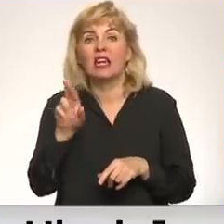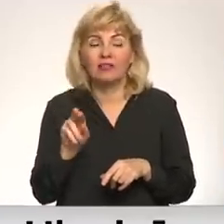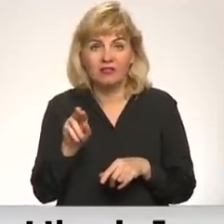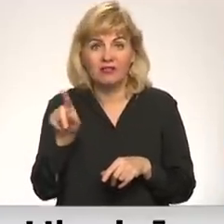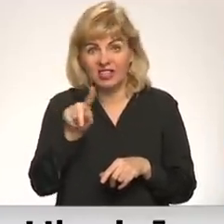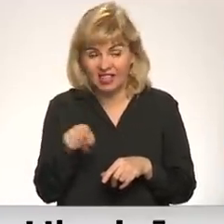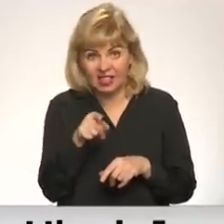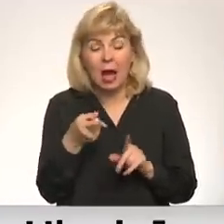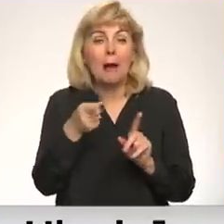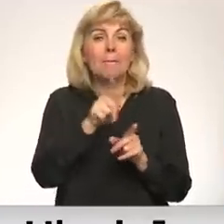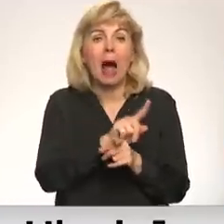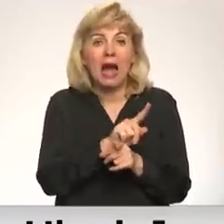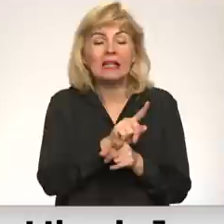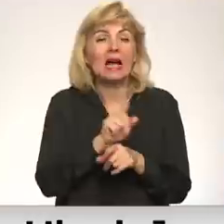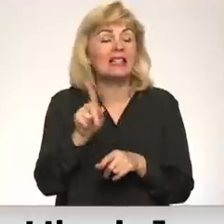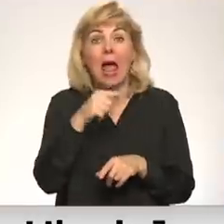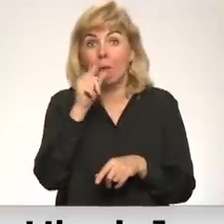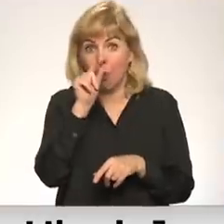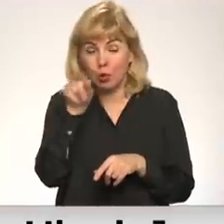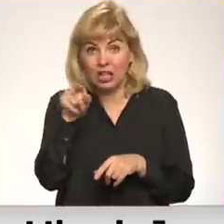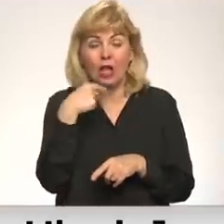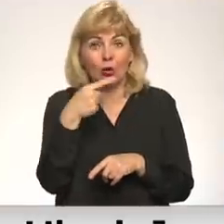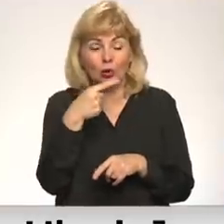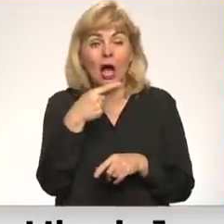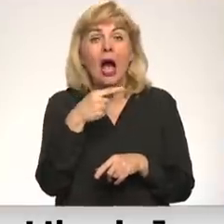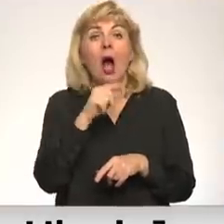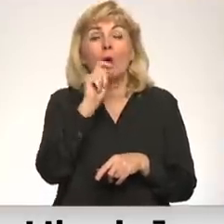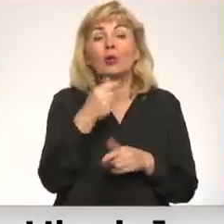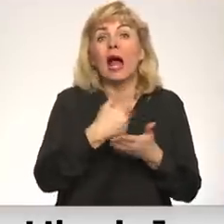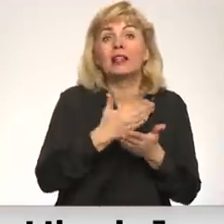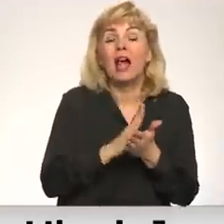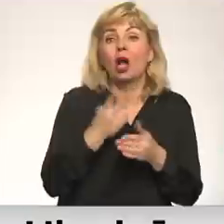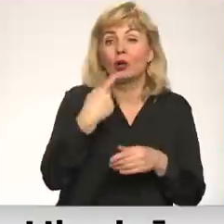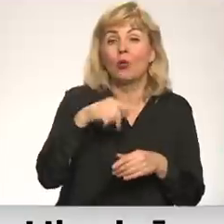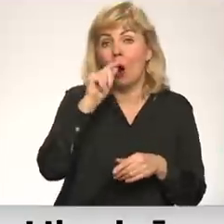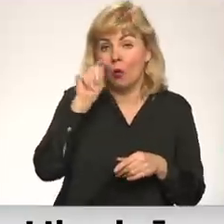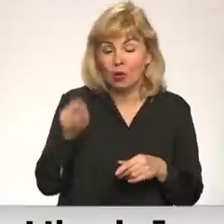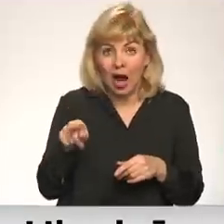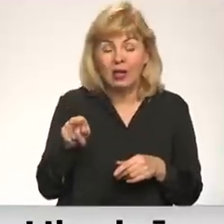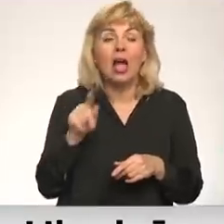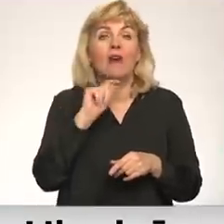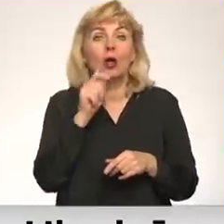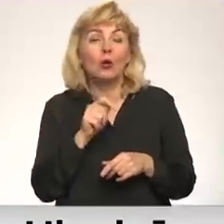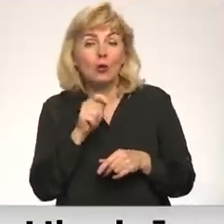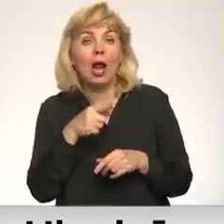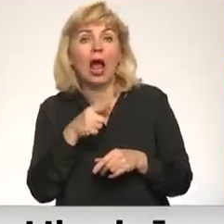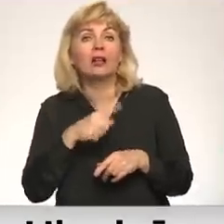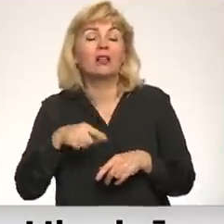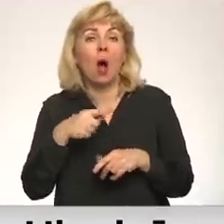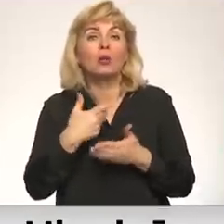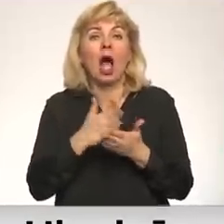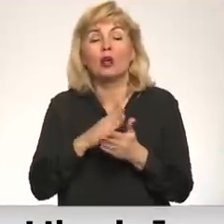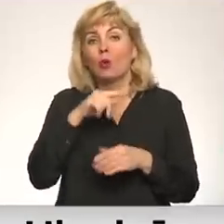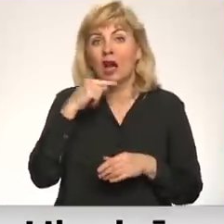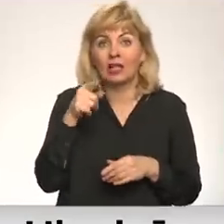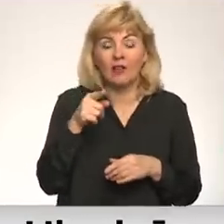bet narratīvs par to, ka Ukraina ir daļa no Krievijas vai Ukraina ir daļa no Krievu tautas, parādījās vēl divas